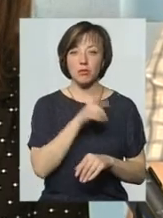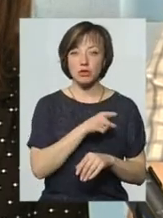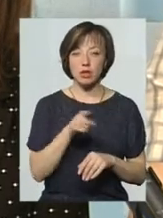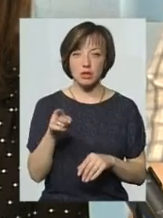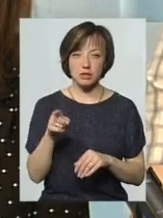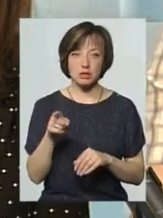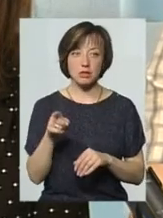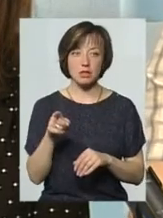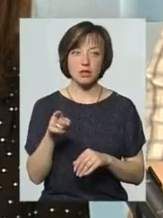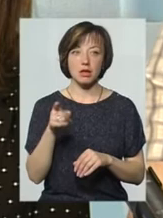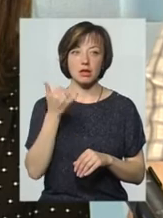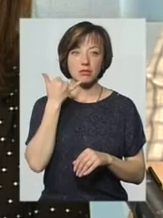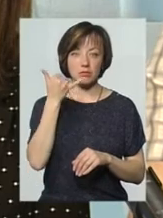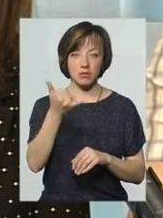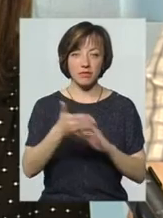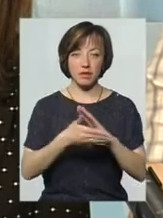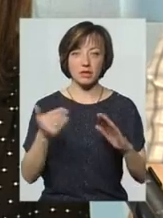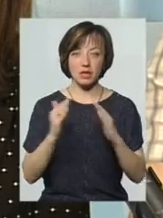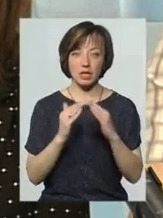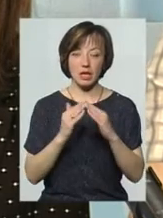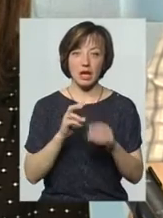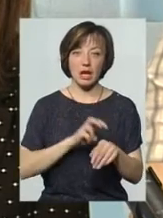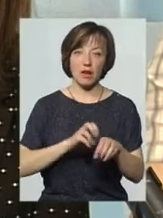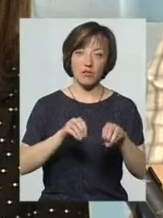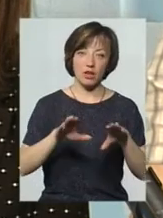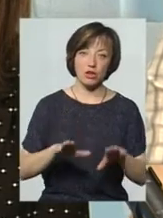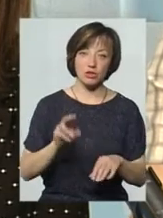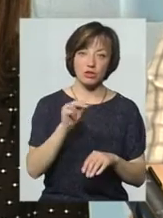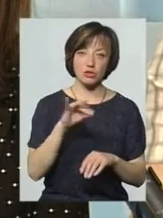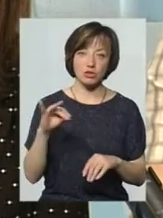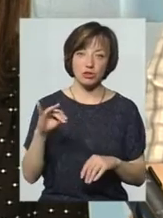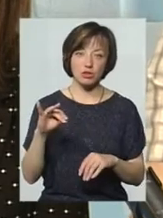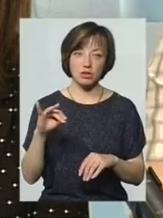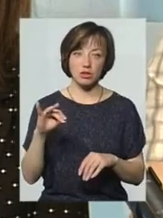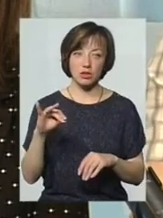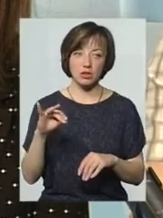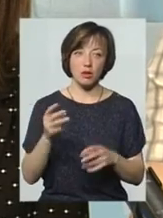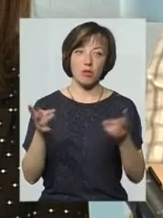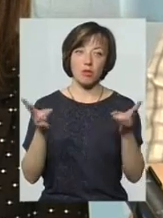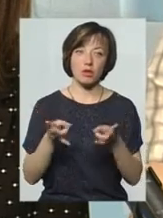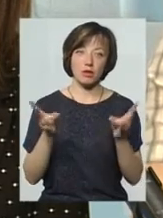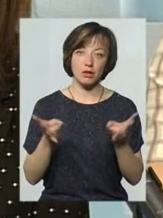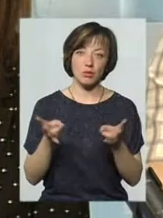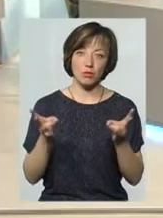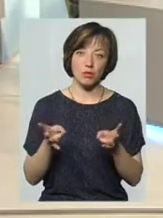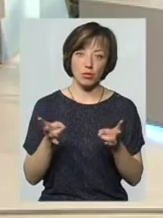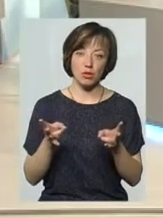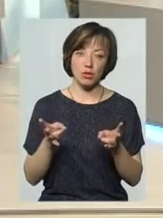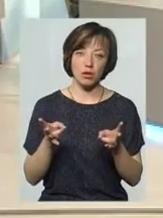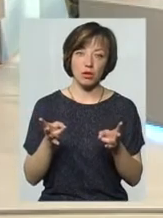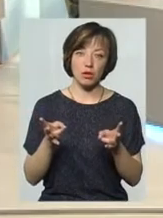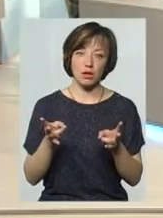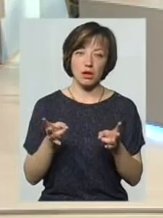поступлення вигунку на дім лікар вирішує, чи потребує вигунку